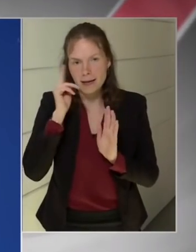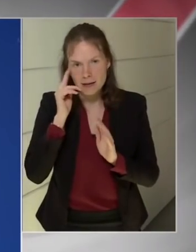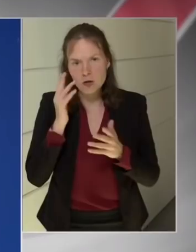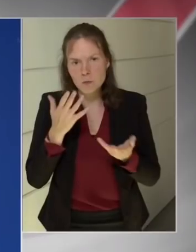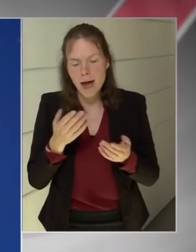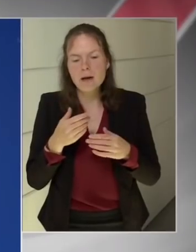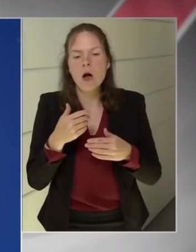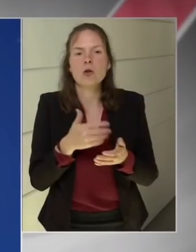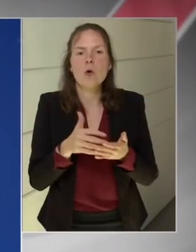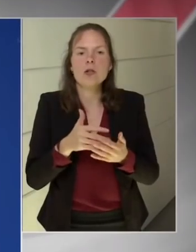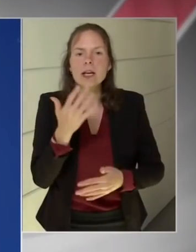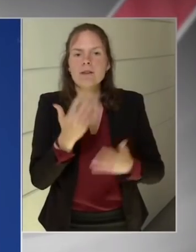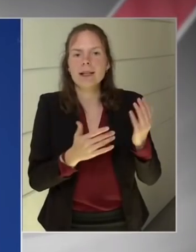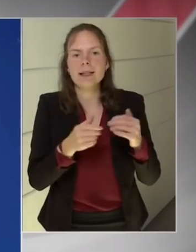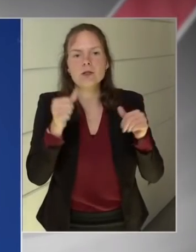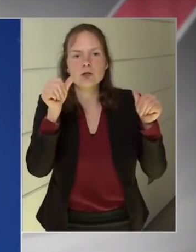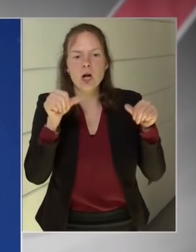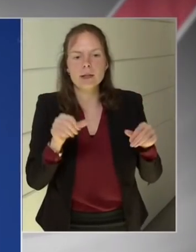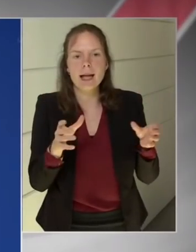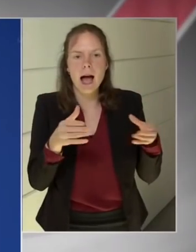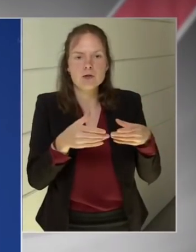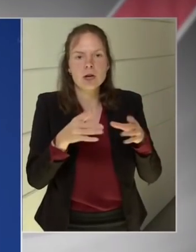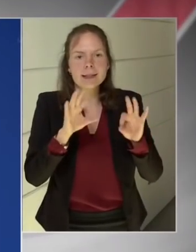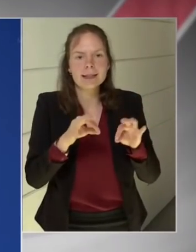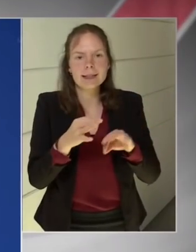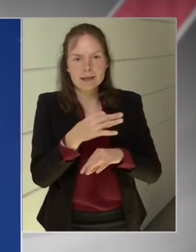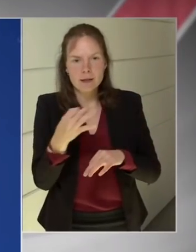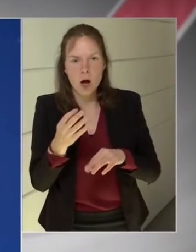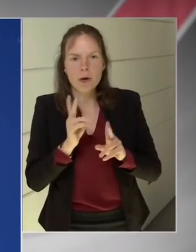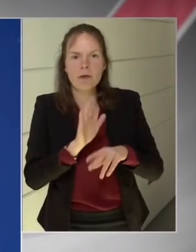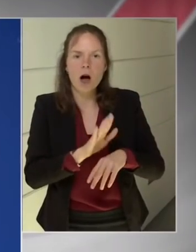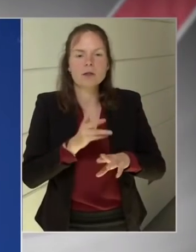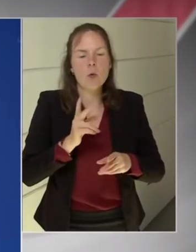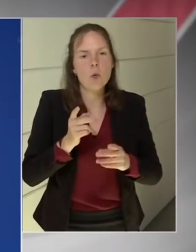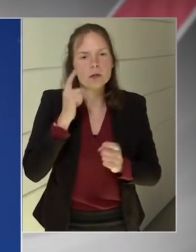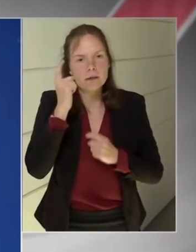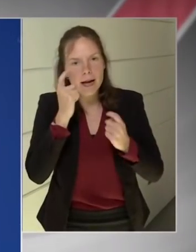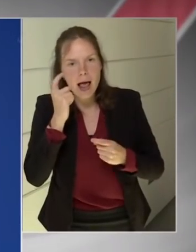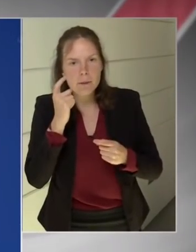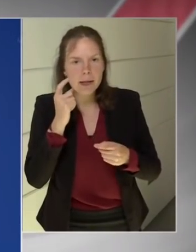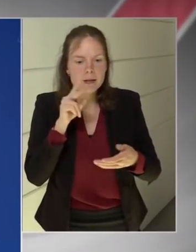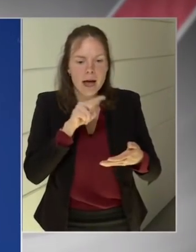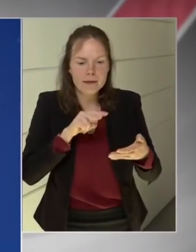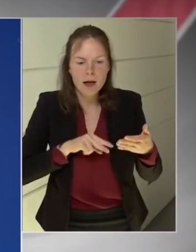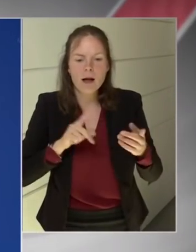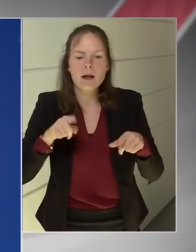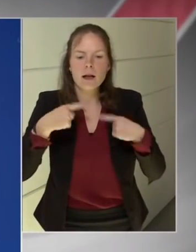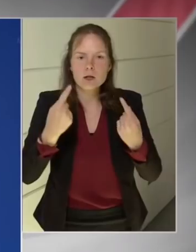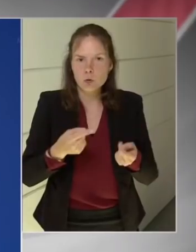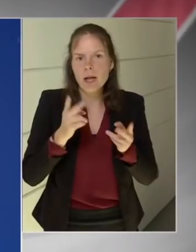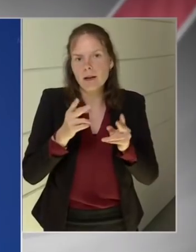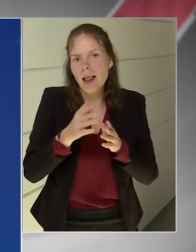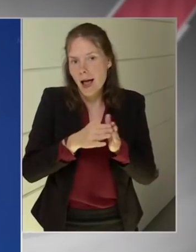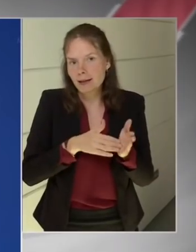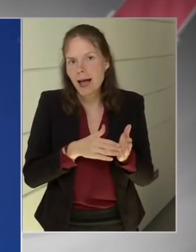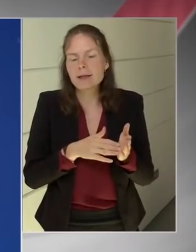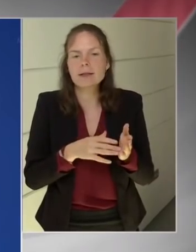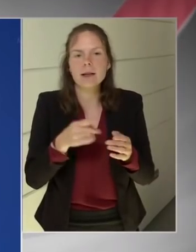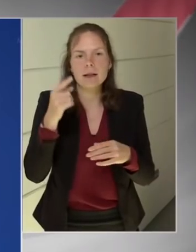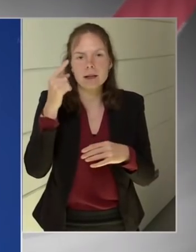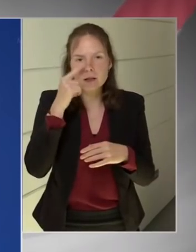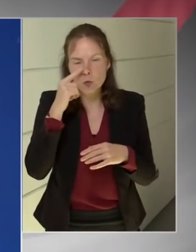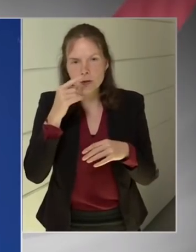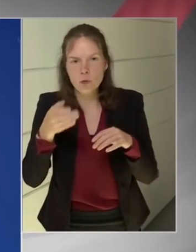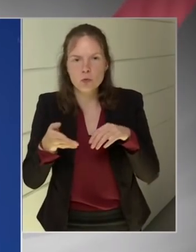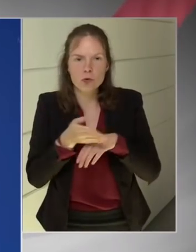a pénzügyminiszter a mai napon a költségvetési tanácsnak átadja. Itt ugye az eljárási szabályok ismertek. A költségvetési